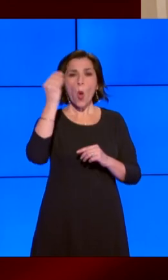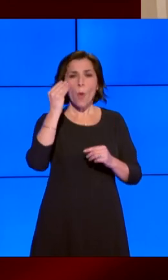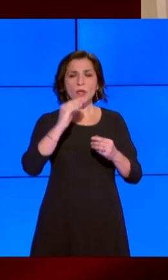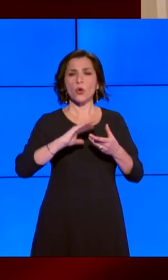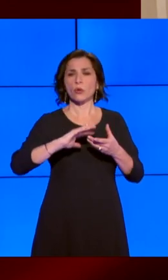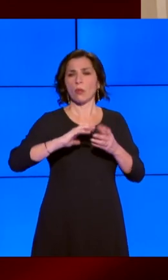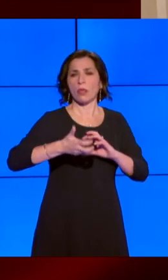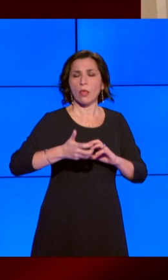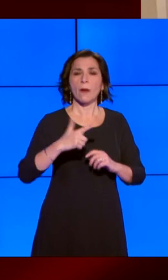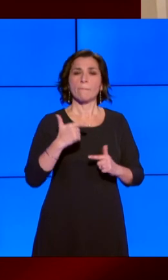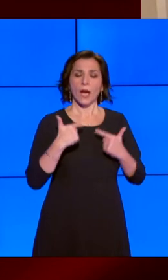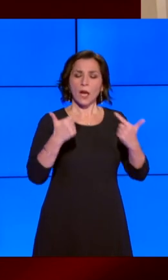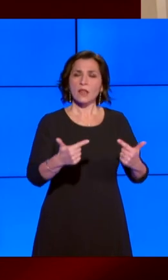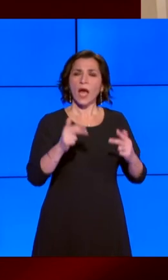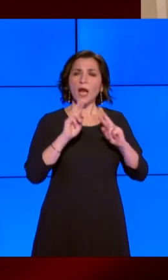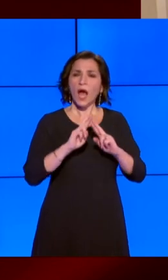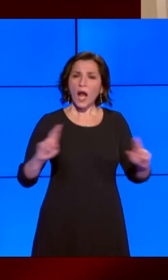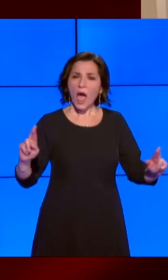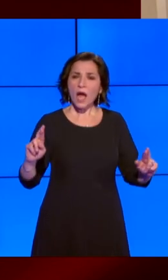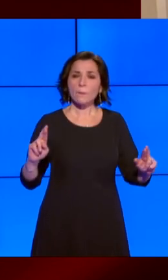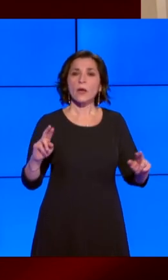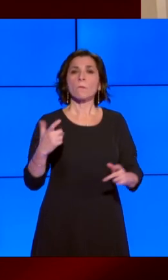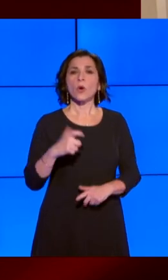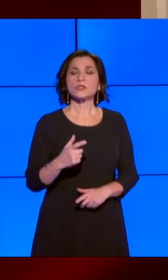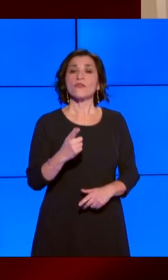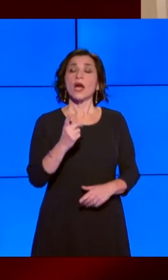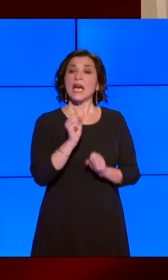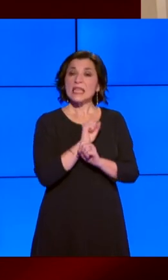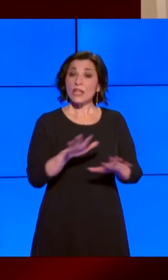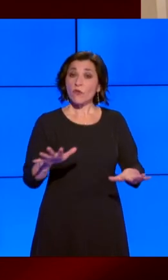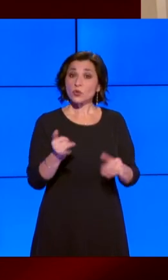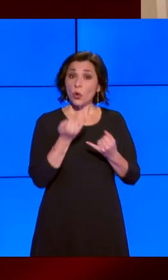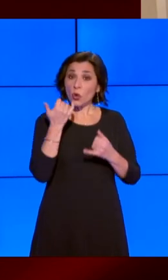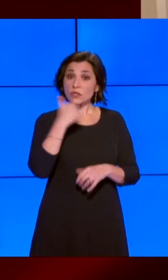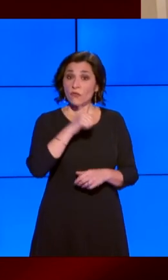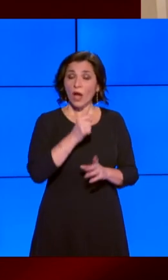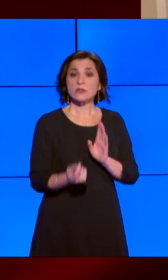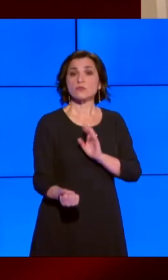ingenerare allarmi per trarre vantaggio dalla diffusione di notizie false.